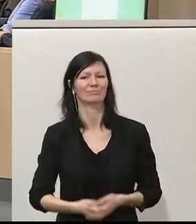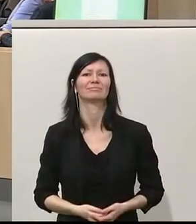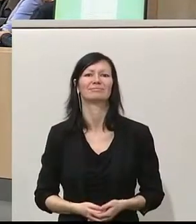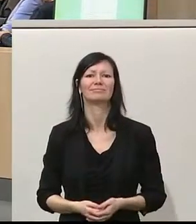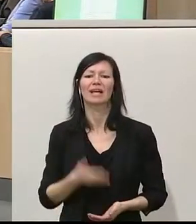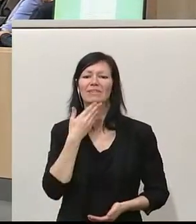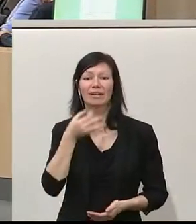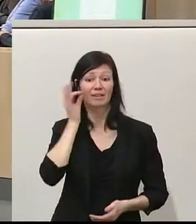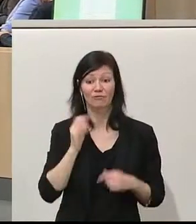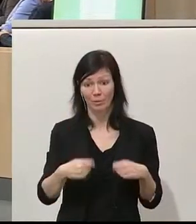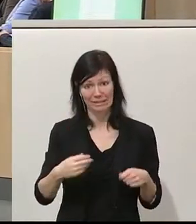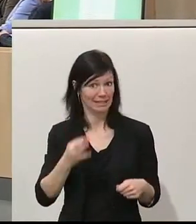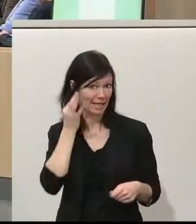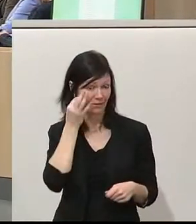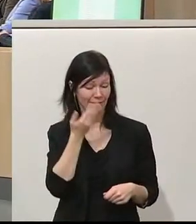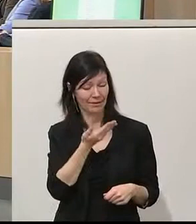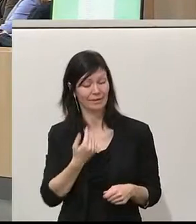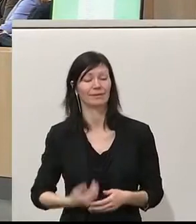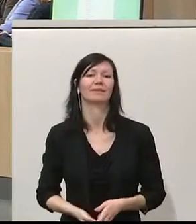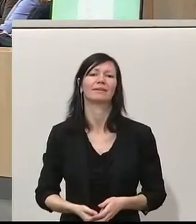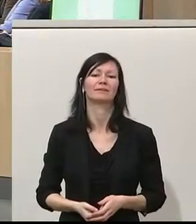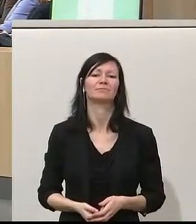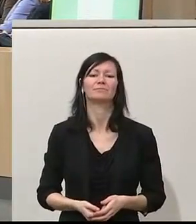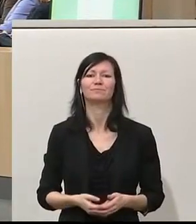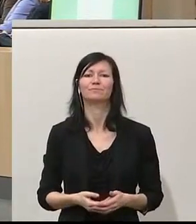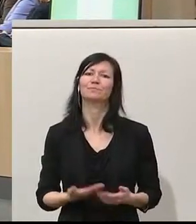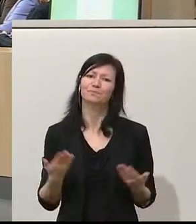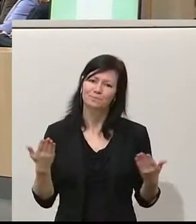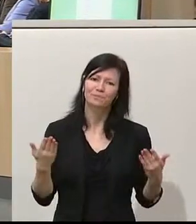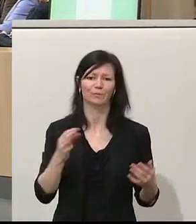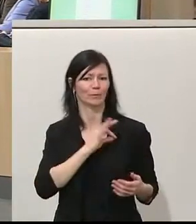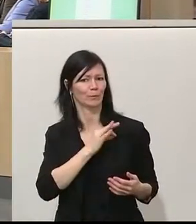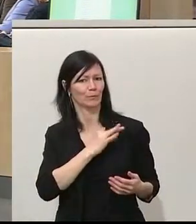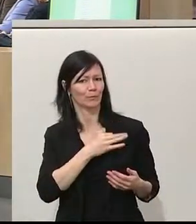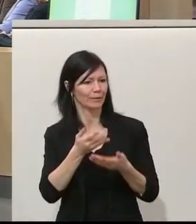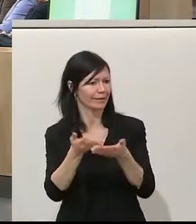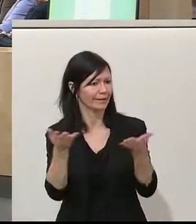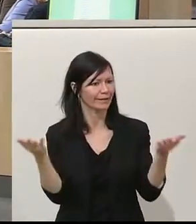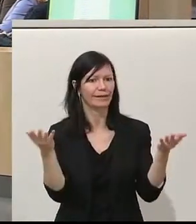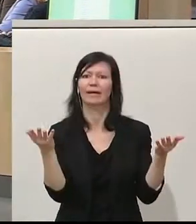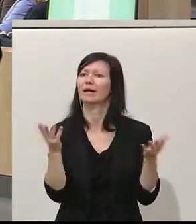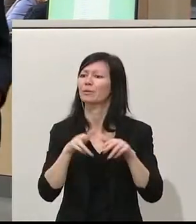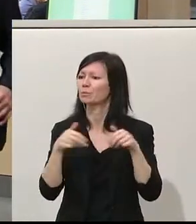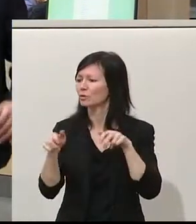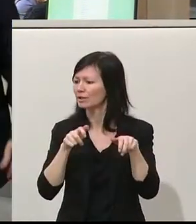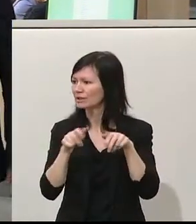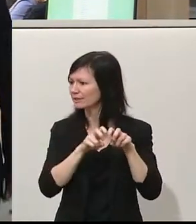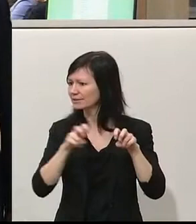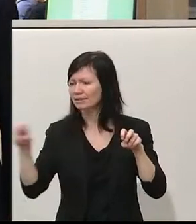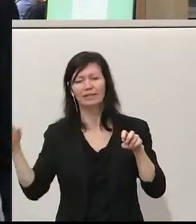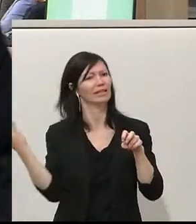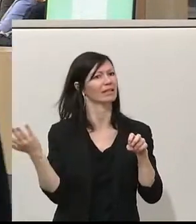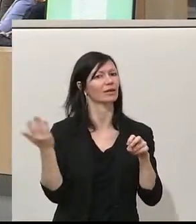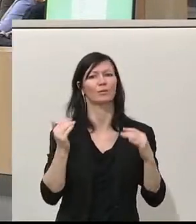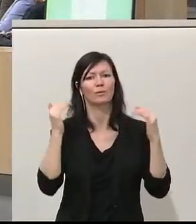Danke sehr, Frau Präsidentin. Werte Kolleginnen und Kollegen in der Bundesregierung, wertes Hohes Haus, liebe Zuseher und Zuseherinnen